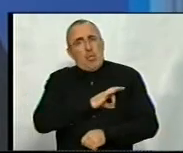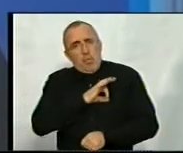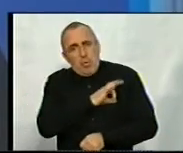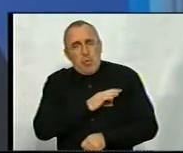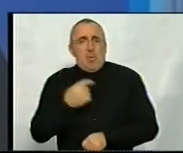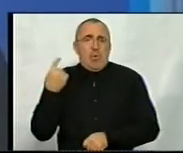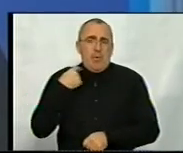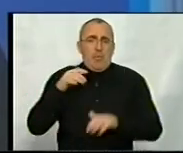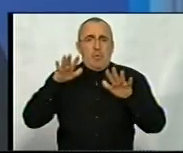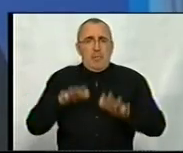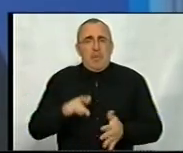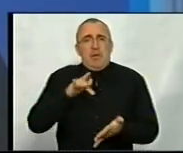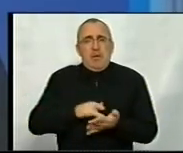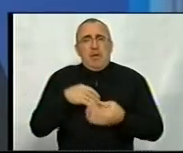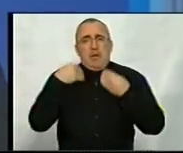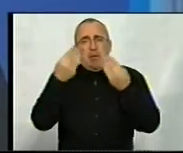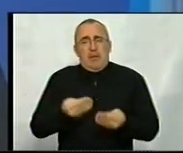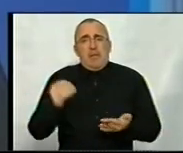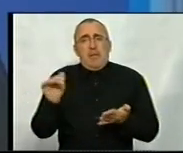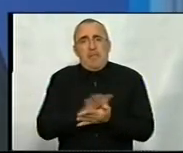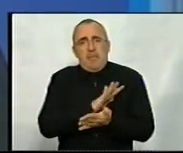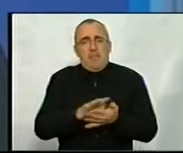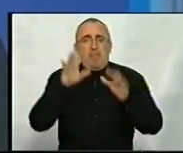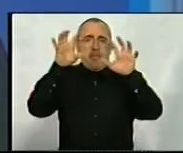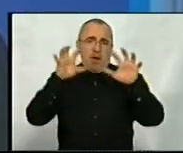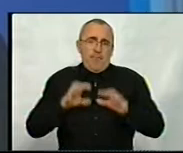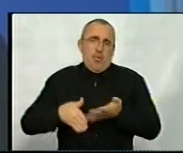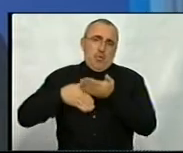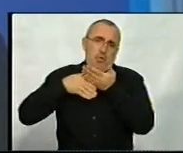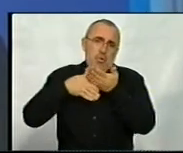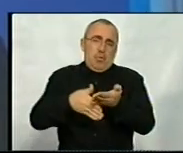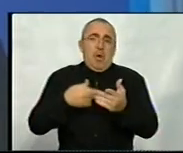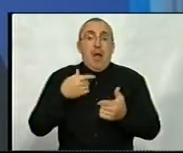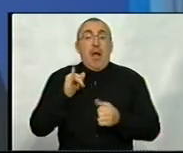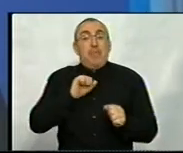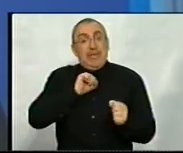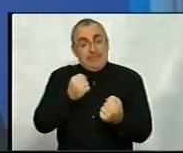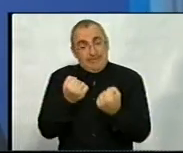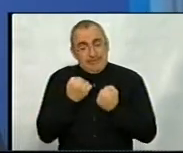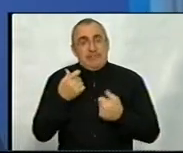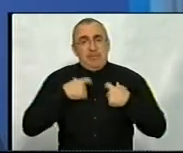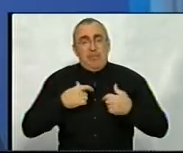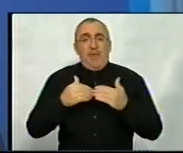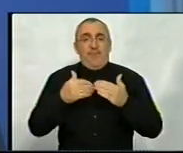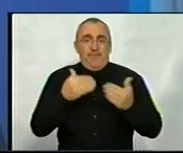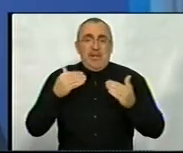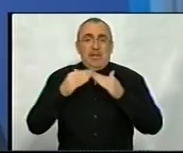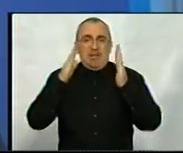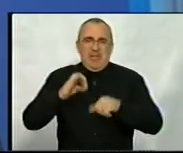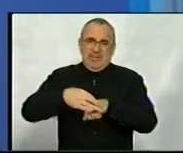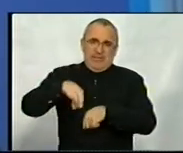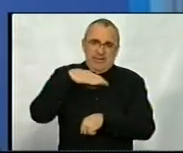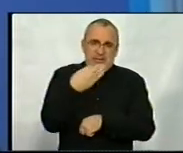Кропивницького місцевого центру з надання безоплатної правової допомоги, аби захистити себе від домашньої тиранії.